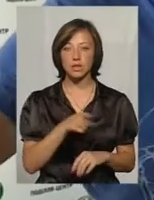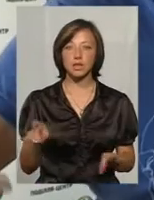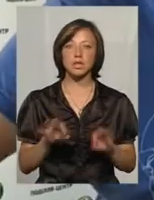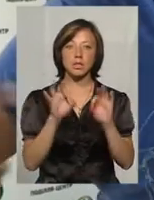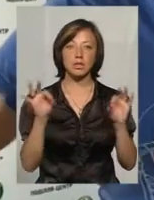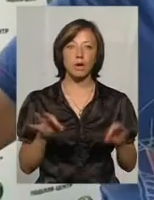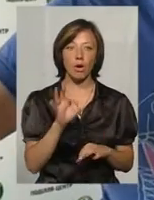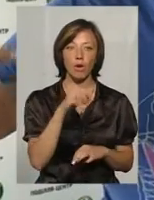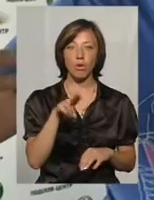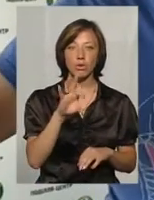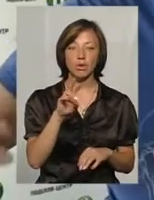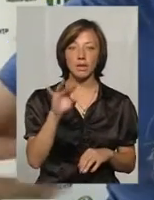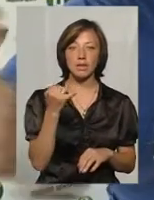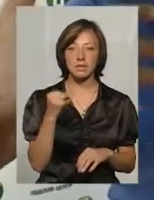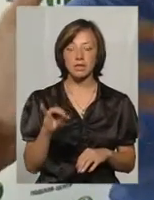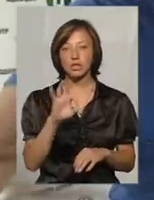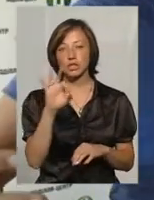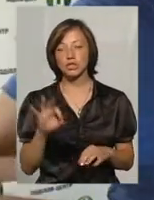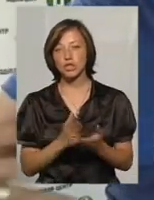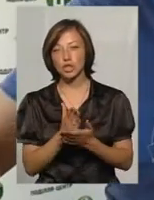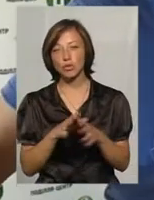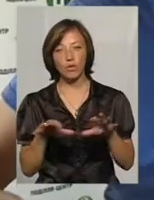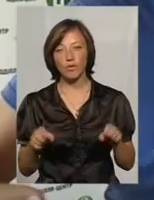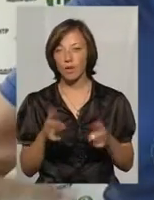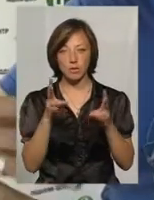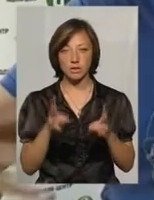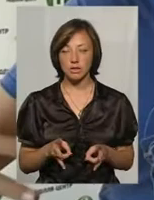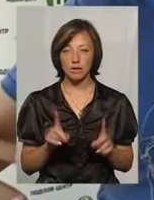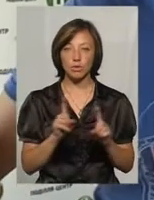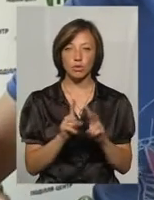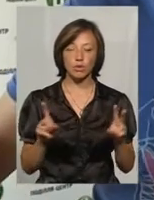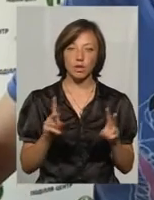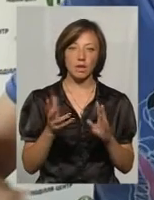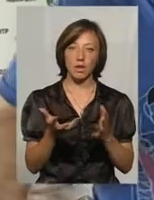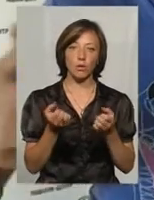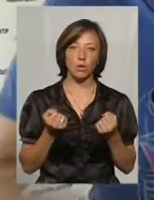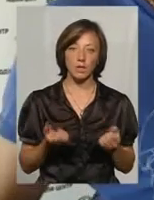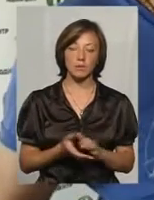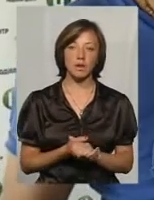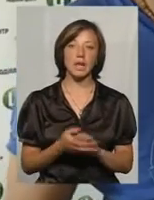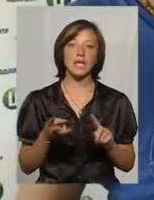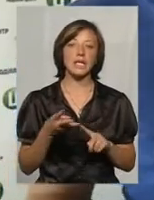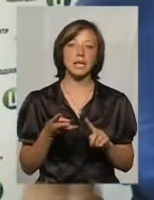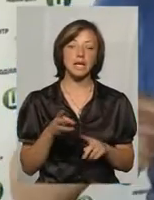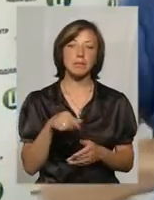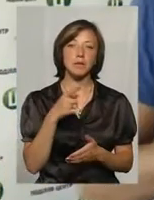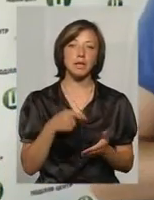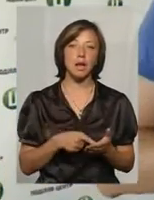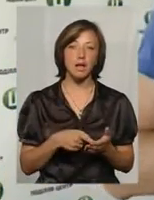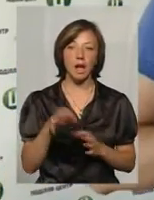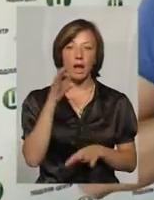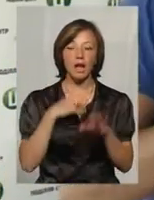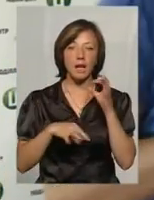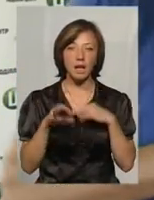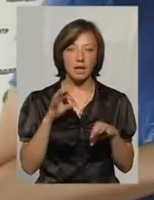раз Адалінський чи там якийсь чиновник жодного разу не постраждав, що там хтось щось не дотримав. Третє питання – лікарства, які